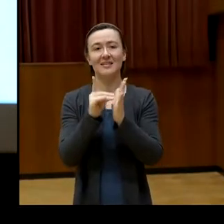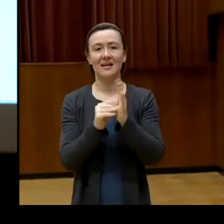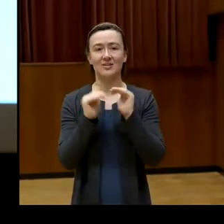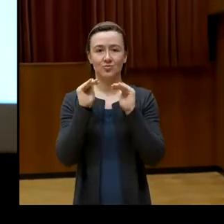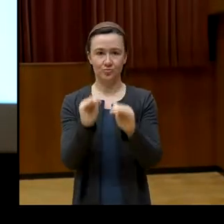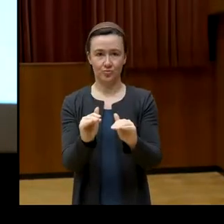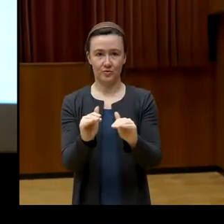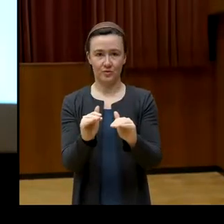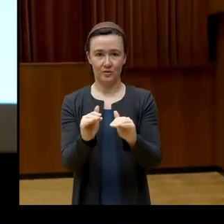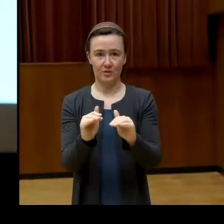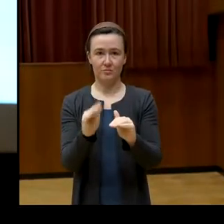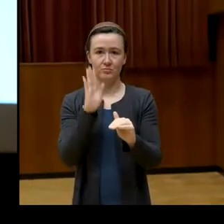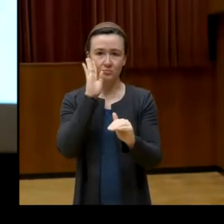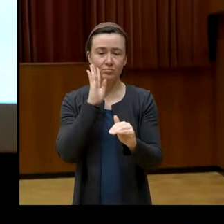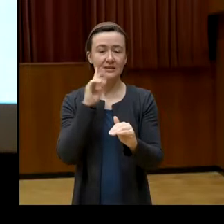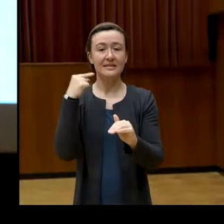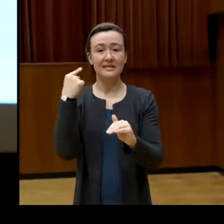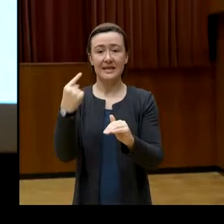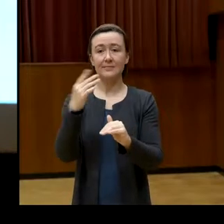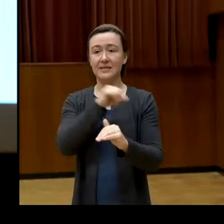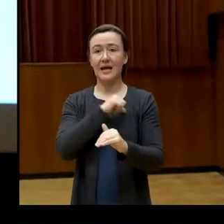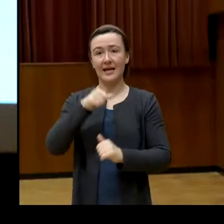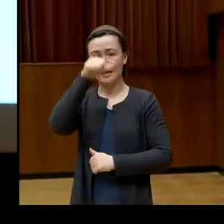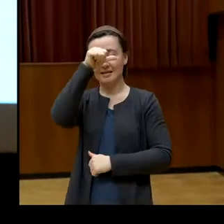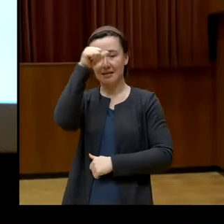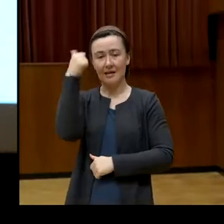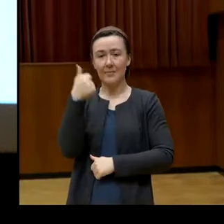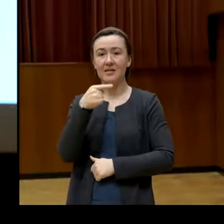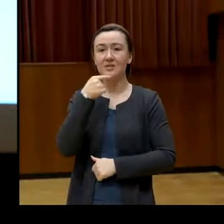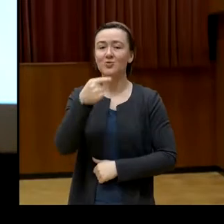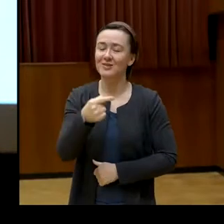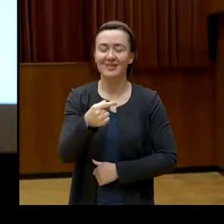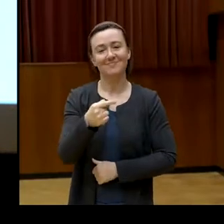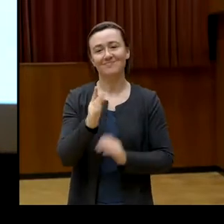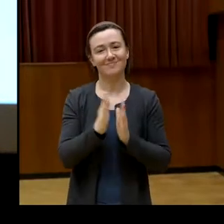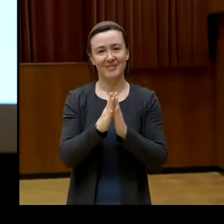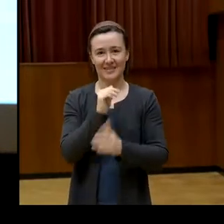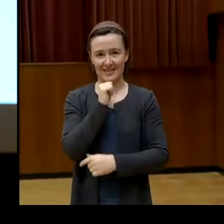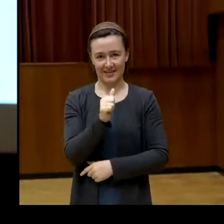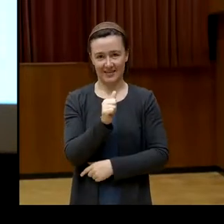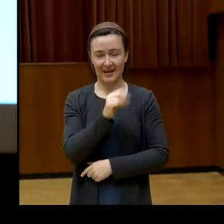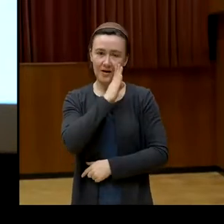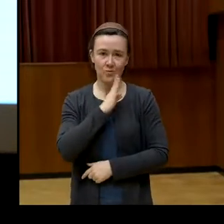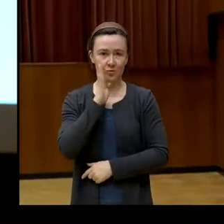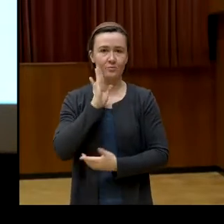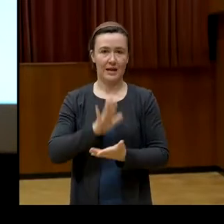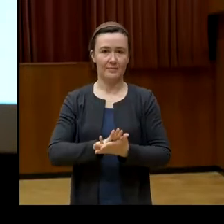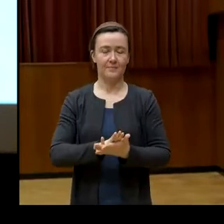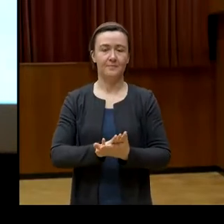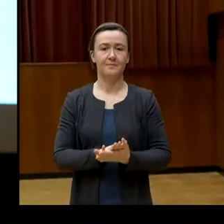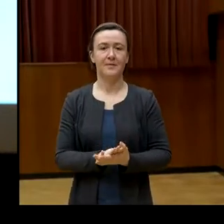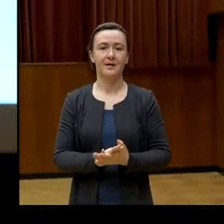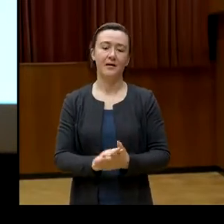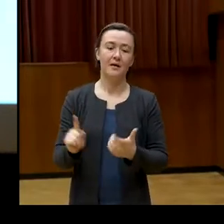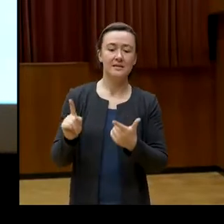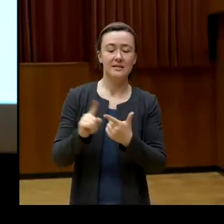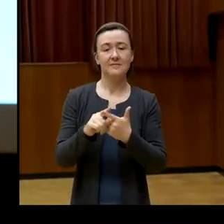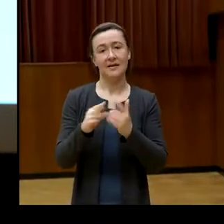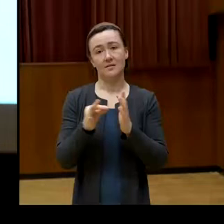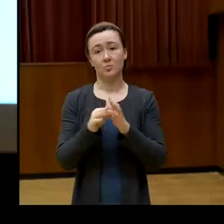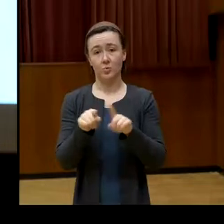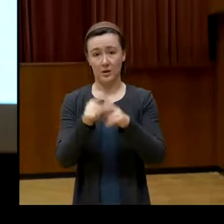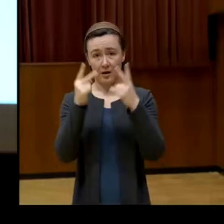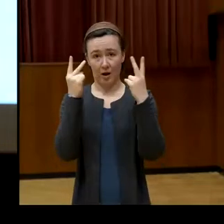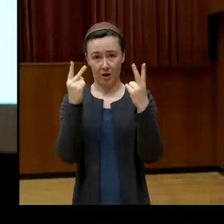dass Sie auf die Nennung Ihres Namens verzichten. Ein weiterer Punkt, der sehr, sehr wichtig ist und der nicht unerwähnt bleiben